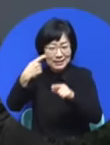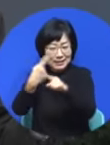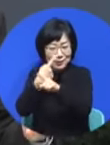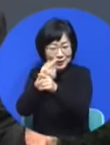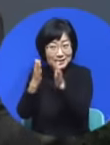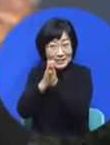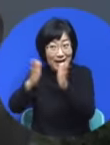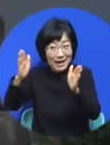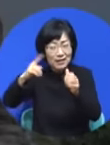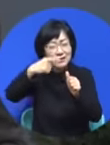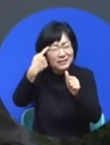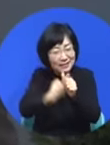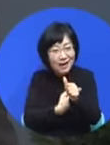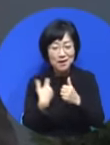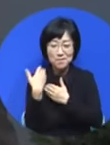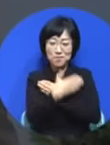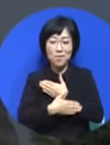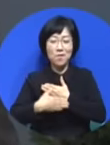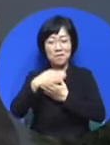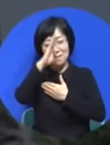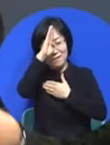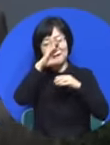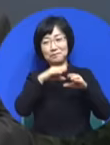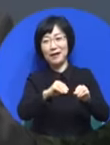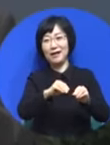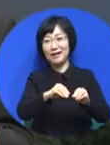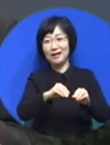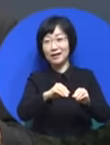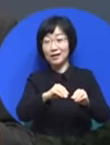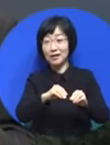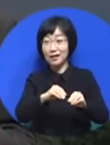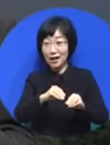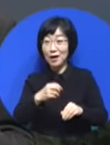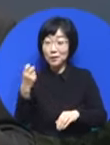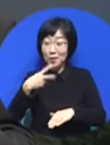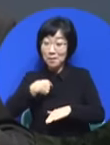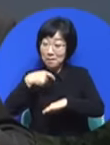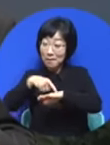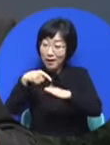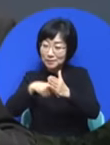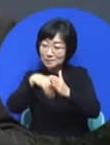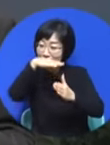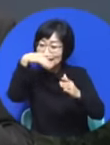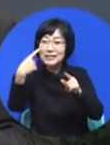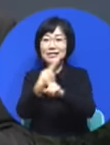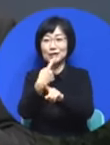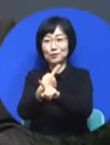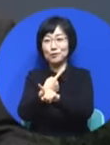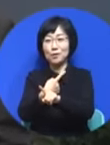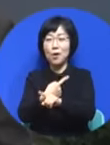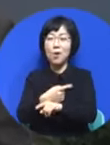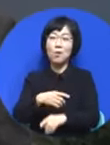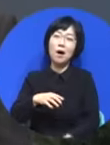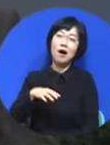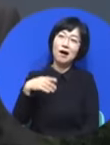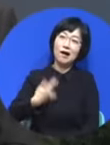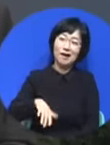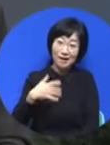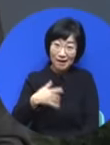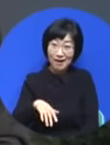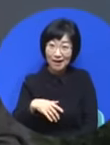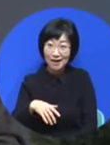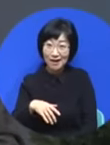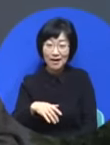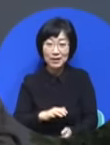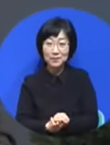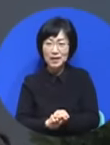그러면 육신적인 것은 따라오는 거예요. 내가 마음의 치유 했나 하십니다. 얼마나 놀라운 일입니까? 6월